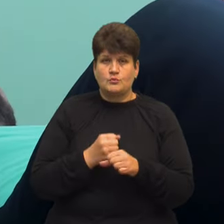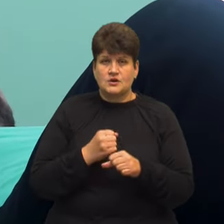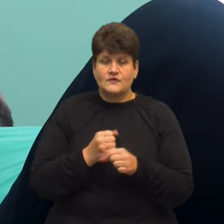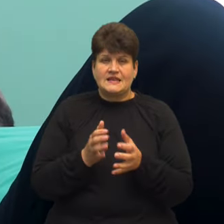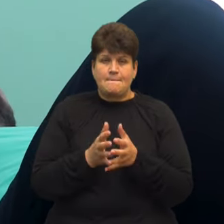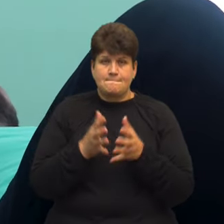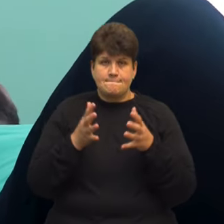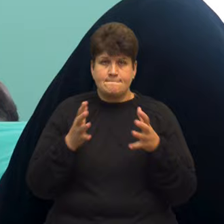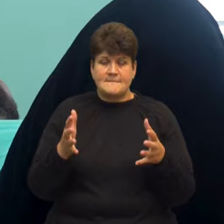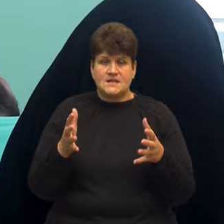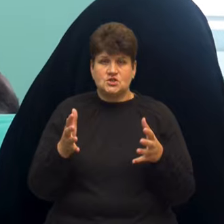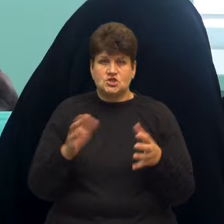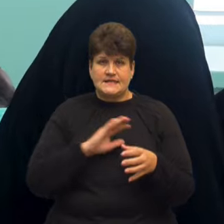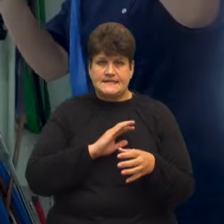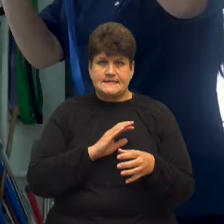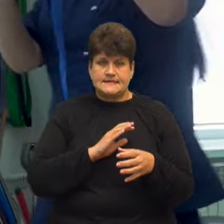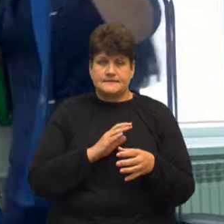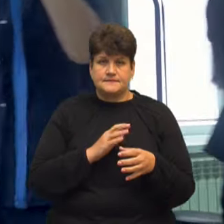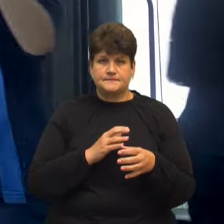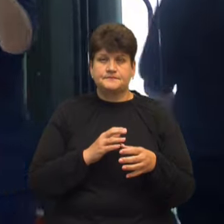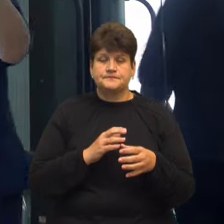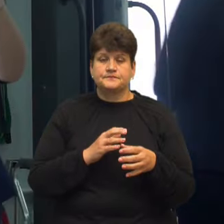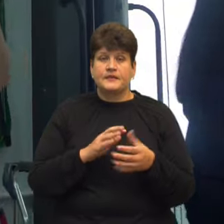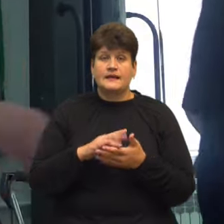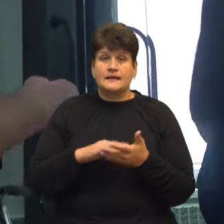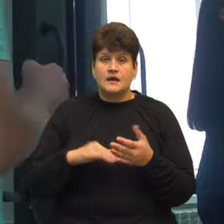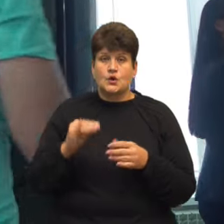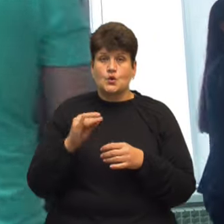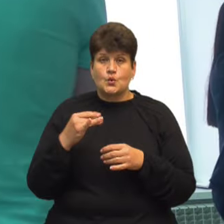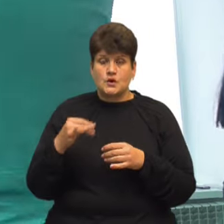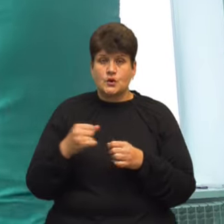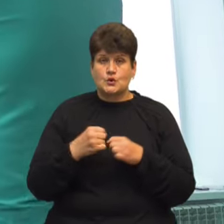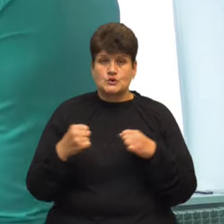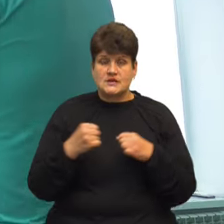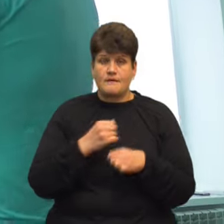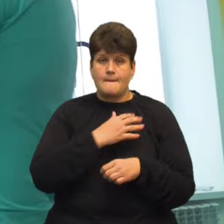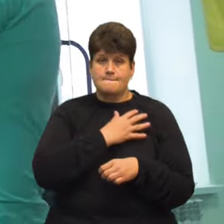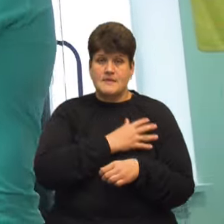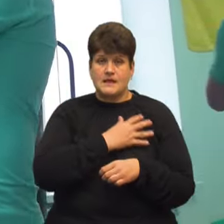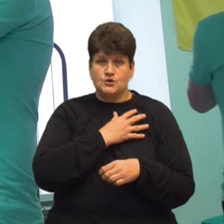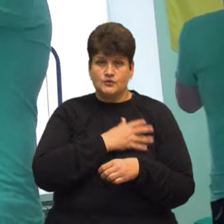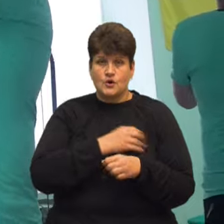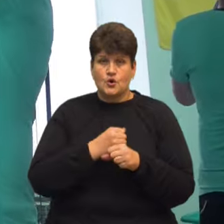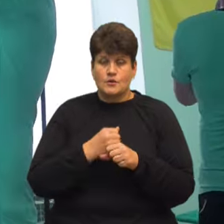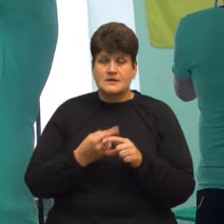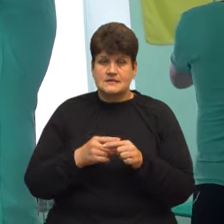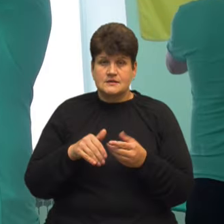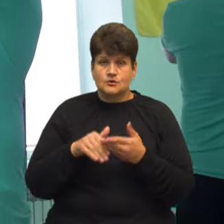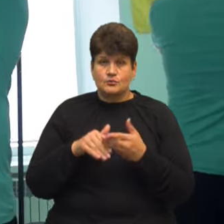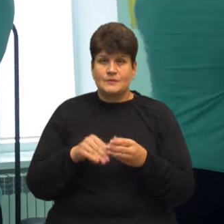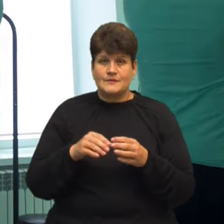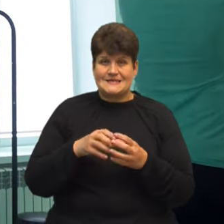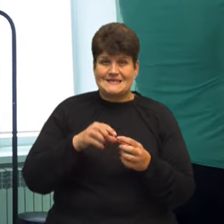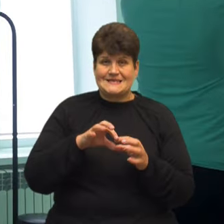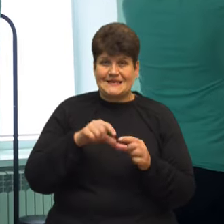силу Далі Юрій розтягує плечовий соглуб у тренажері Робить це за допомогою стрічки